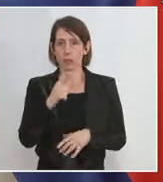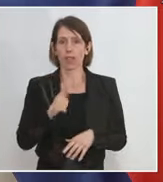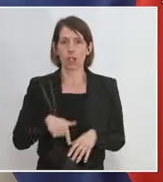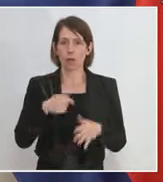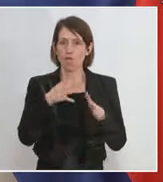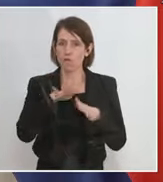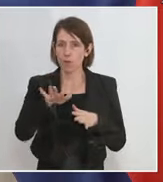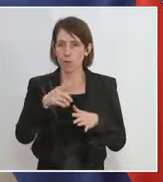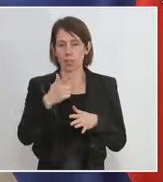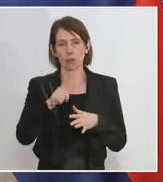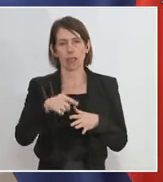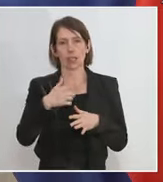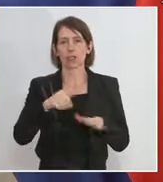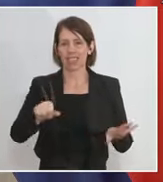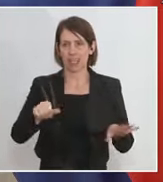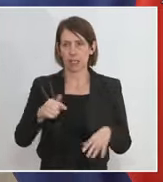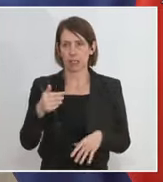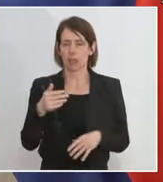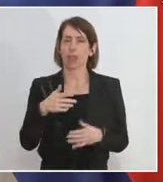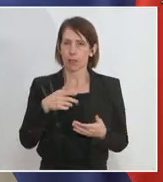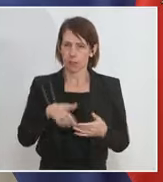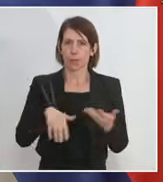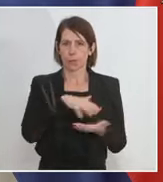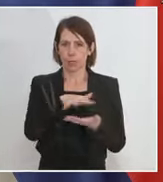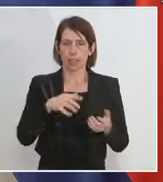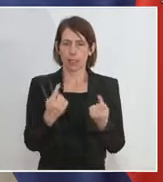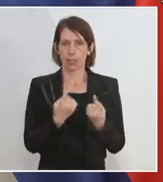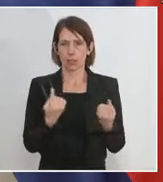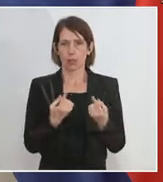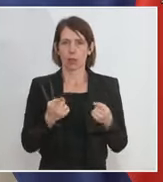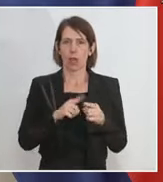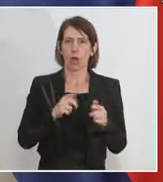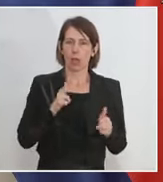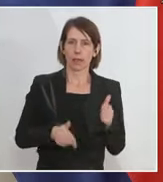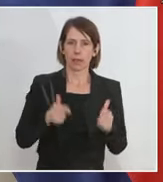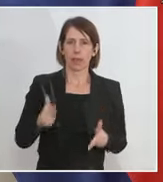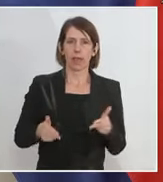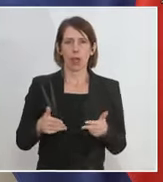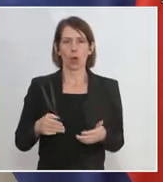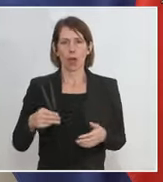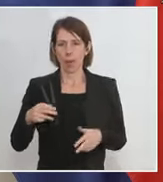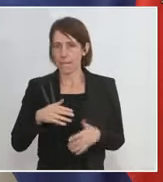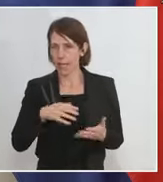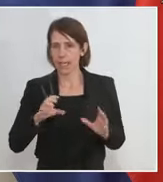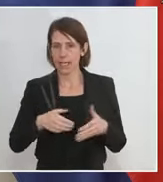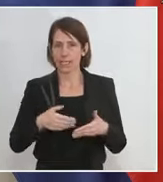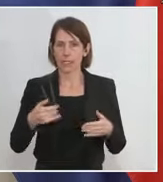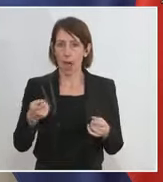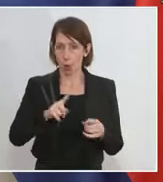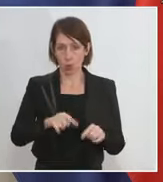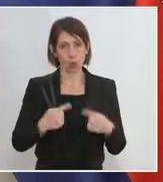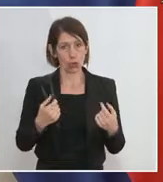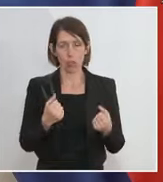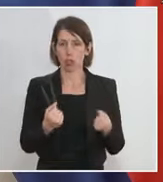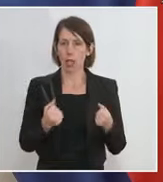2016. Denken wir nur auf das Aufkommen und den Aufstieg der Terrormiliz Daesh, die uns auch massiv betroffen hat.